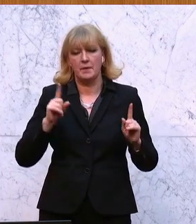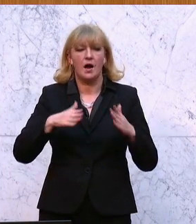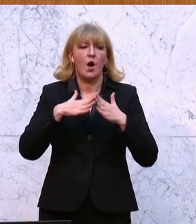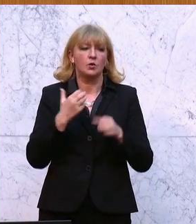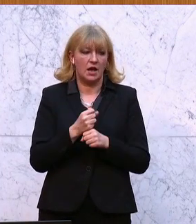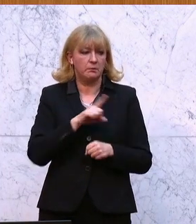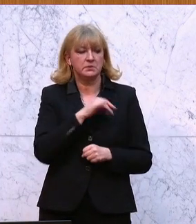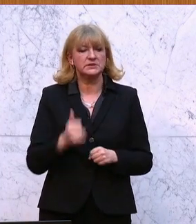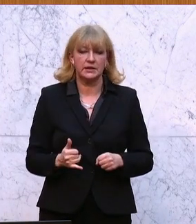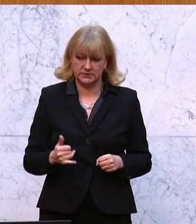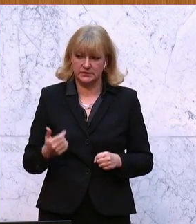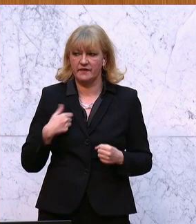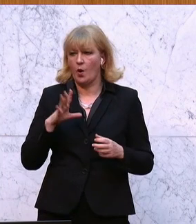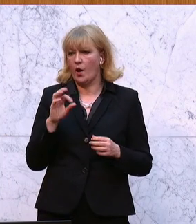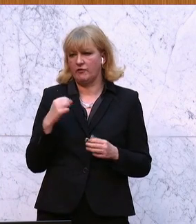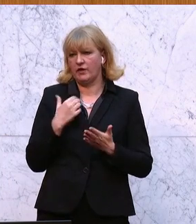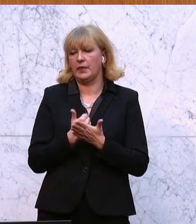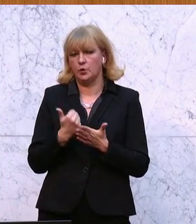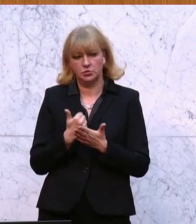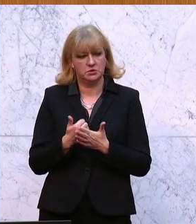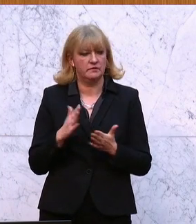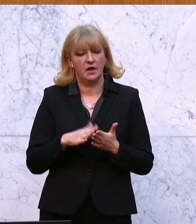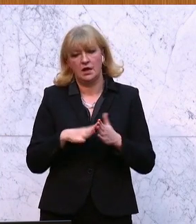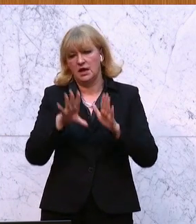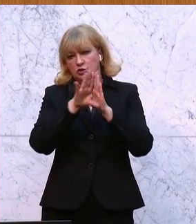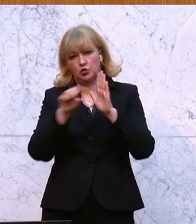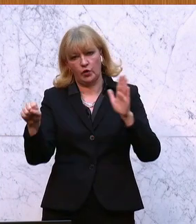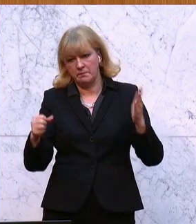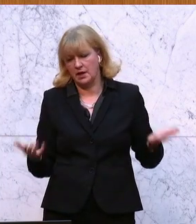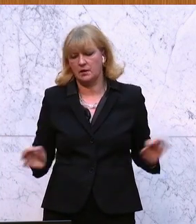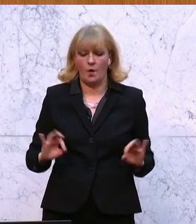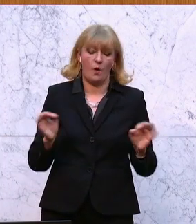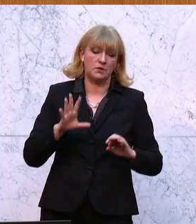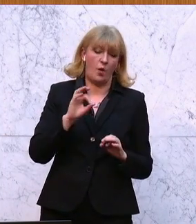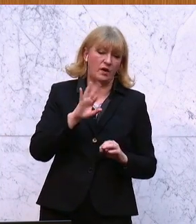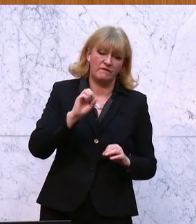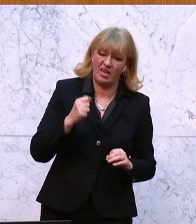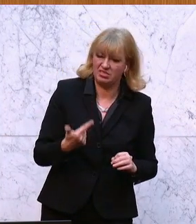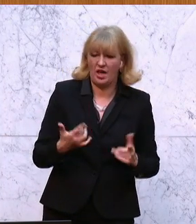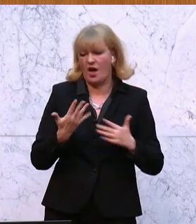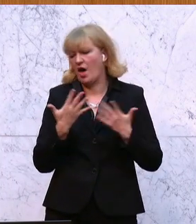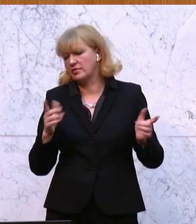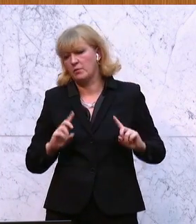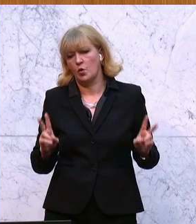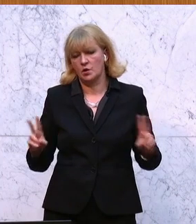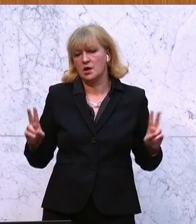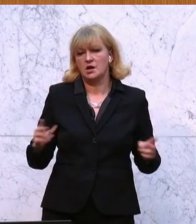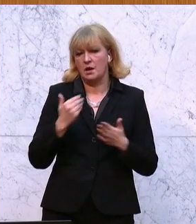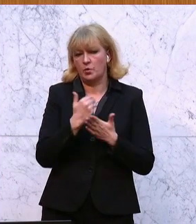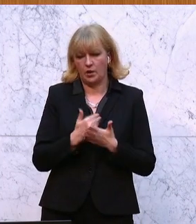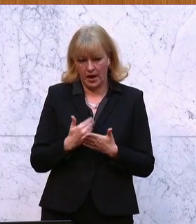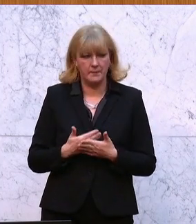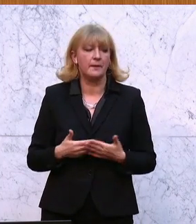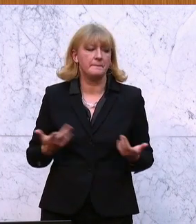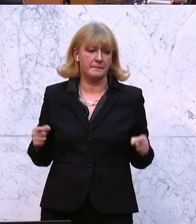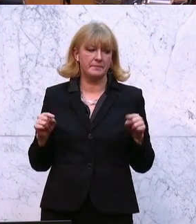bis dato schon den ORF genutzt haben, sei es über Streaming, sei es über ORF, VT, über alle möglichen anderen Kanäle. Und